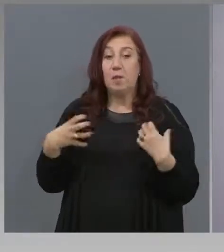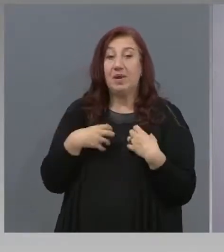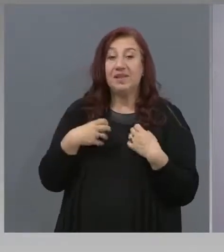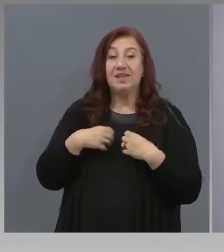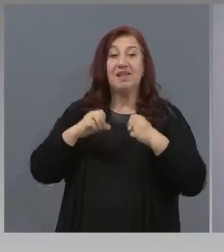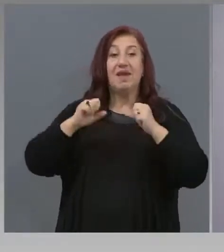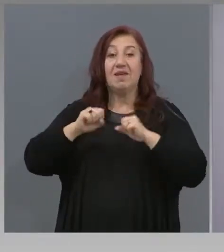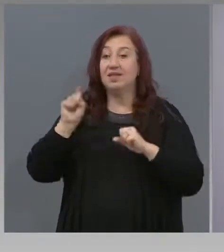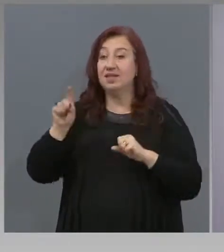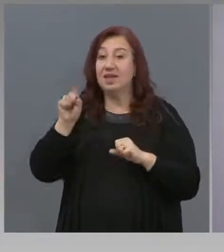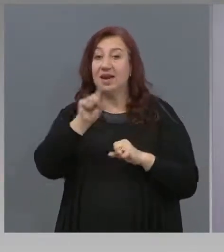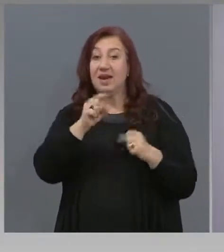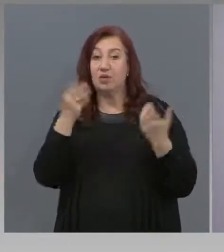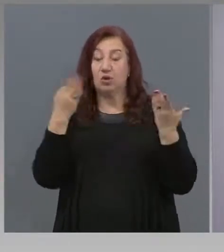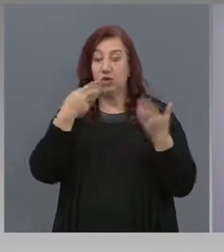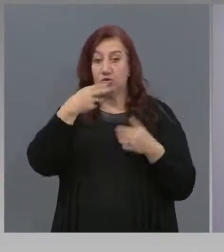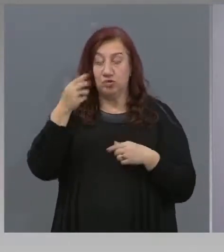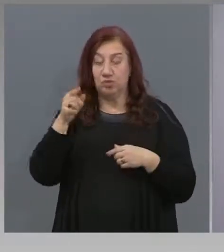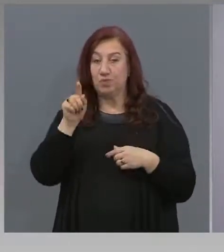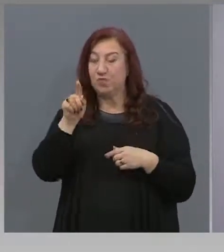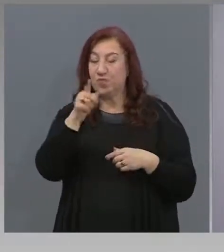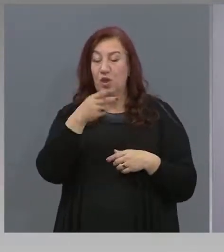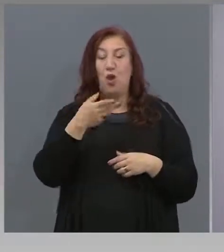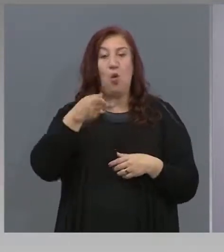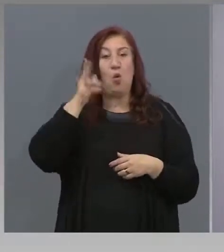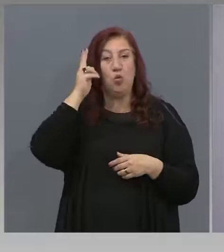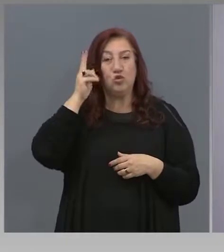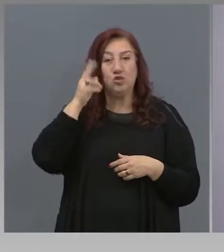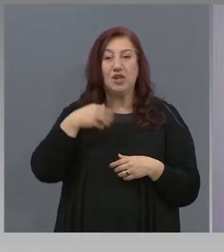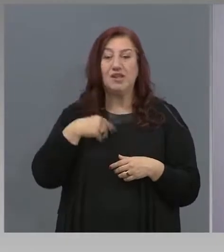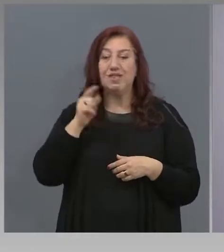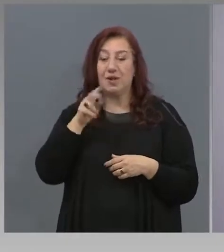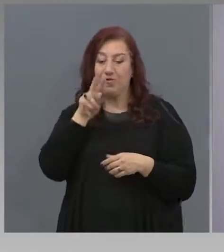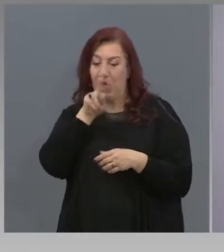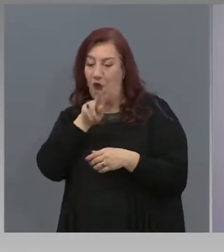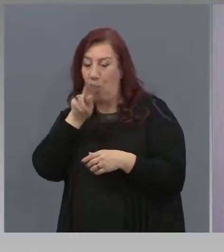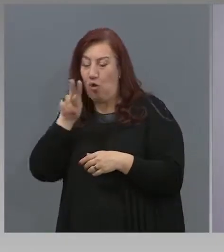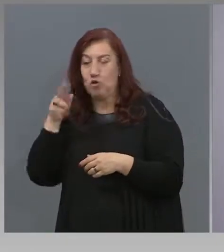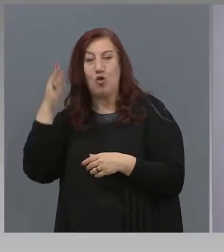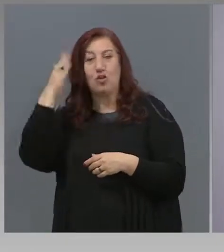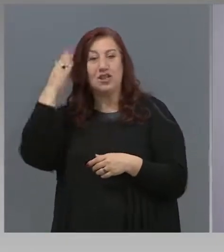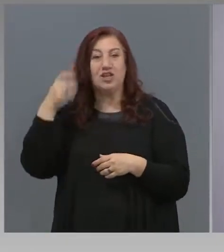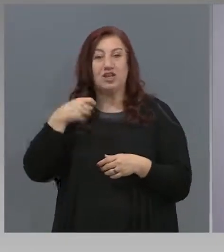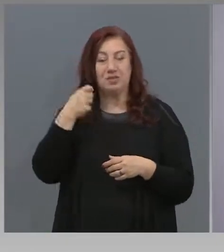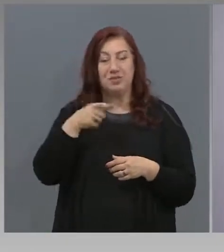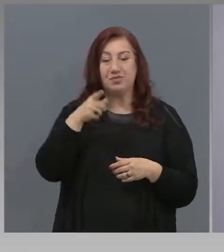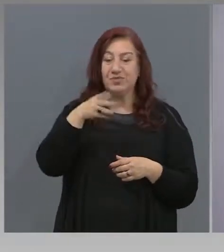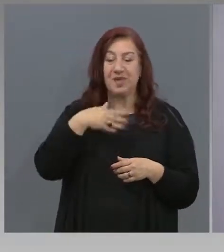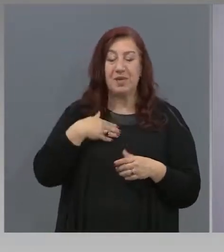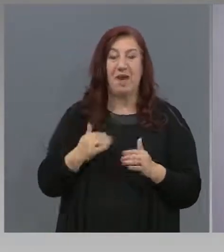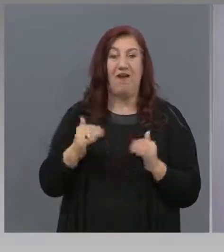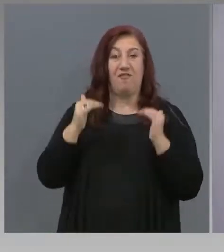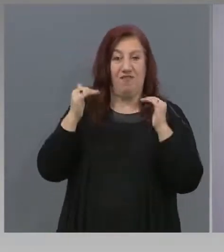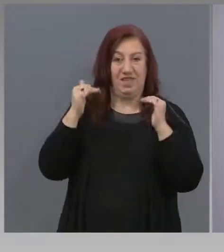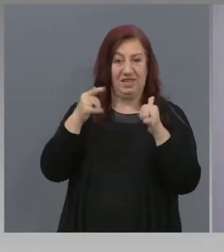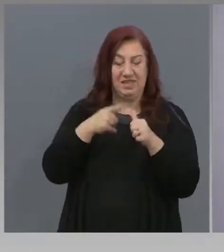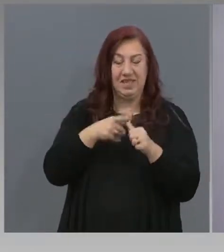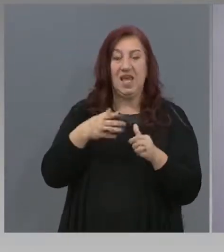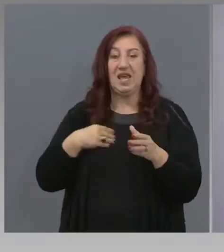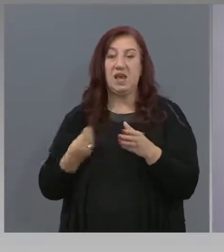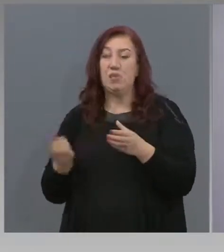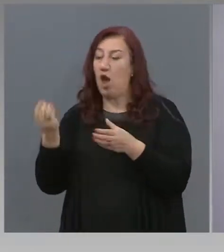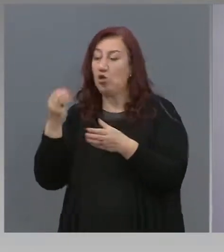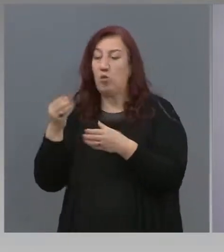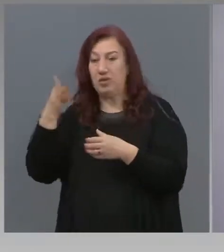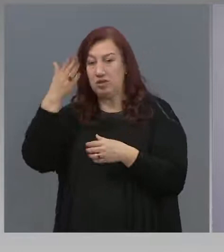учителите, които ще се наложат да бъдат квестори, които са в уязвимите групи и тези с хронични заболявания или на по-висока възраст, те ще бъдат ли